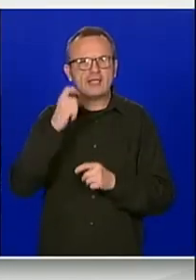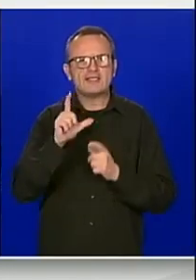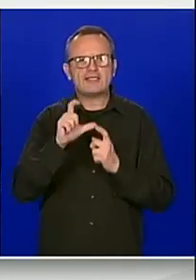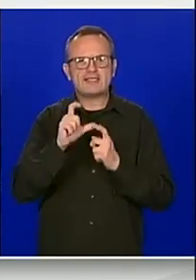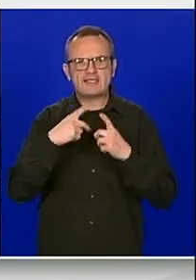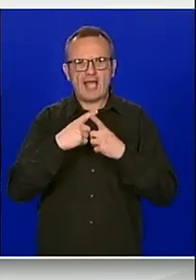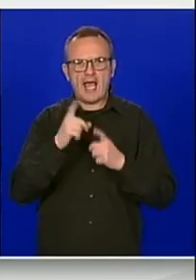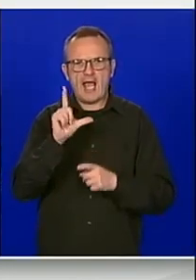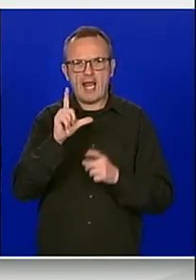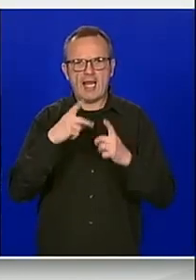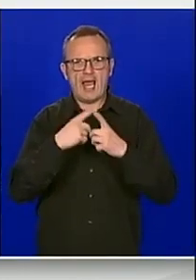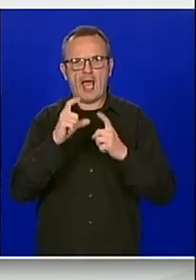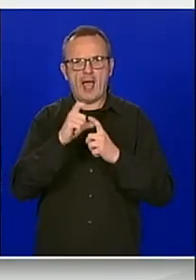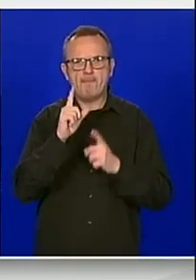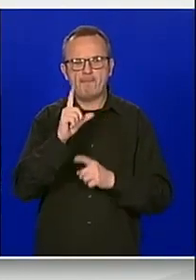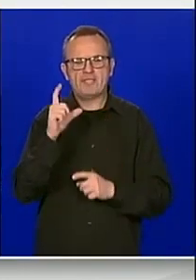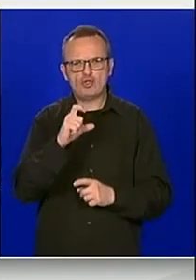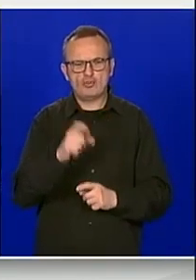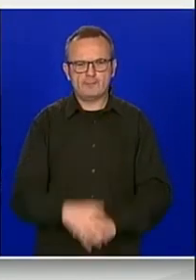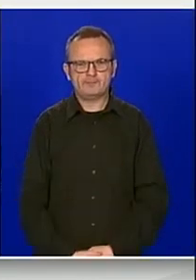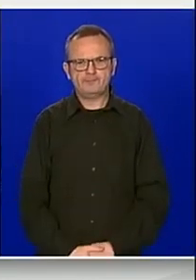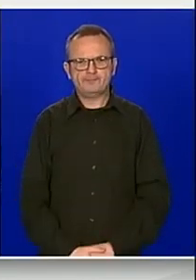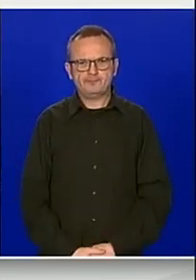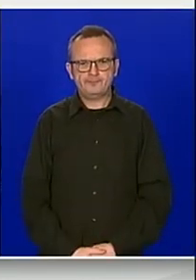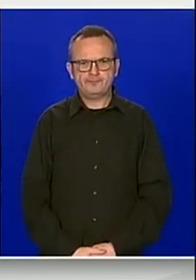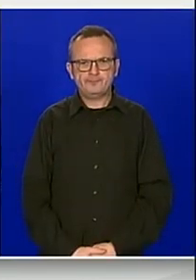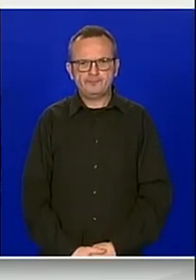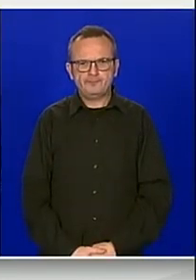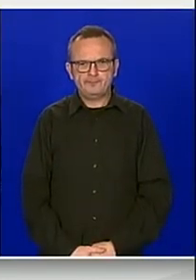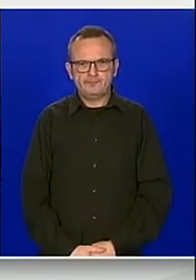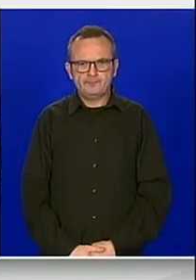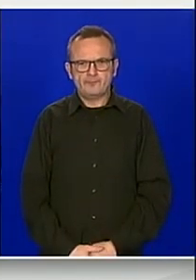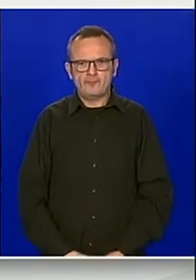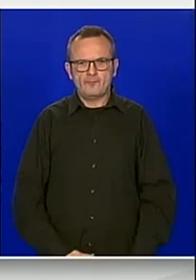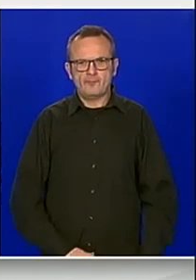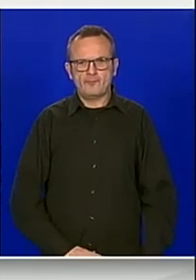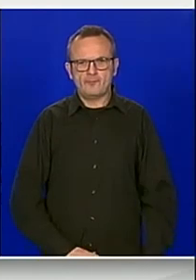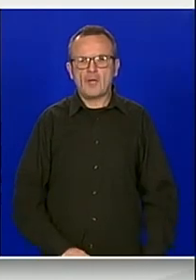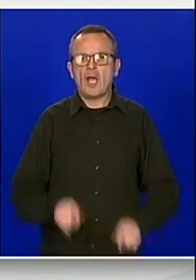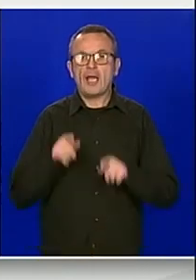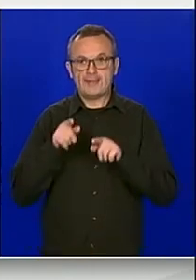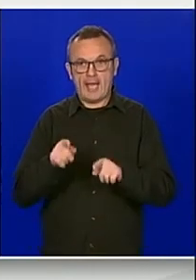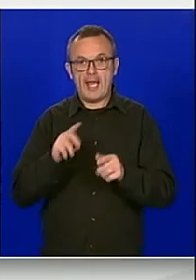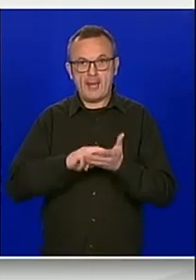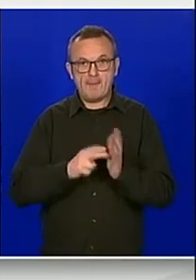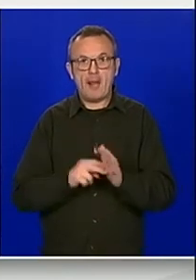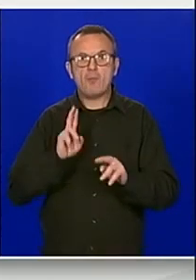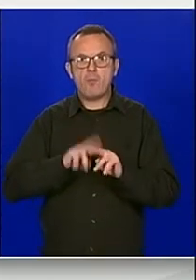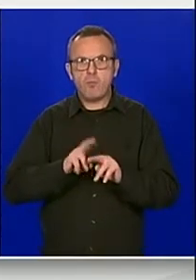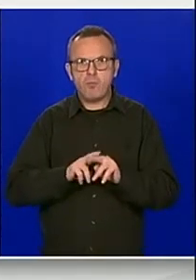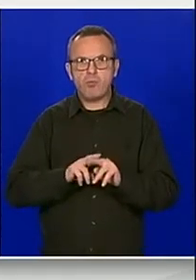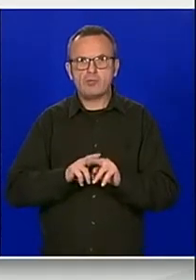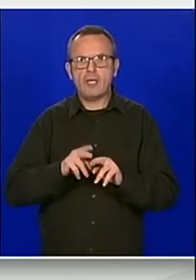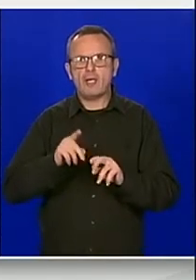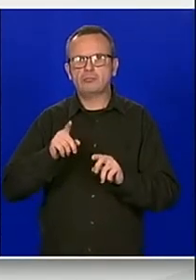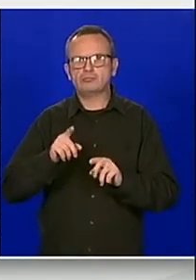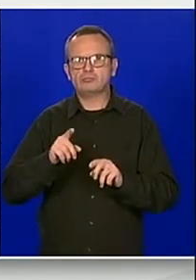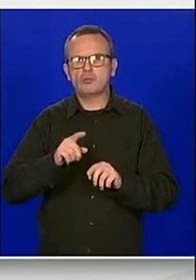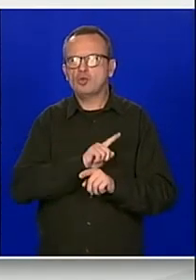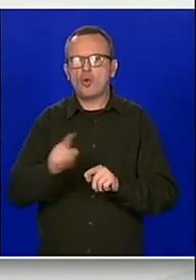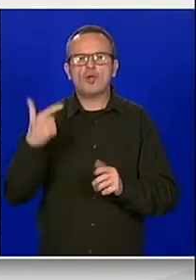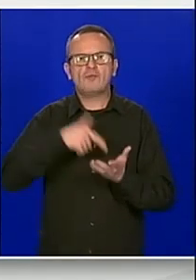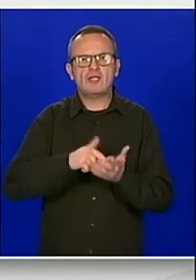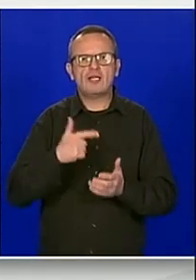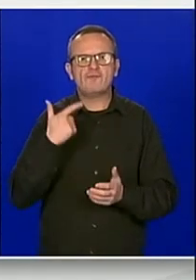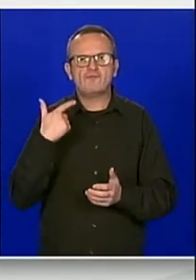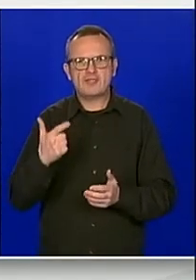Hvala lijepo, predsjedniče vlade. S obzirom da se radi o strategiji koja ističe kraj 2020. godine, potrebno je